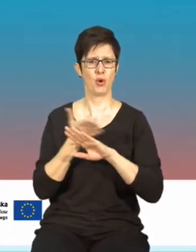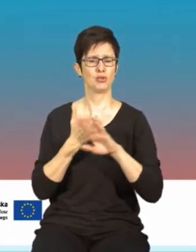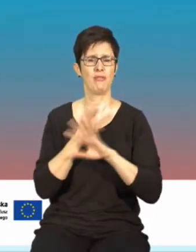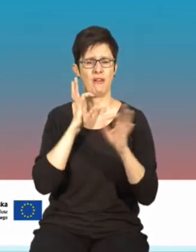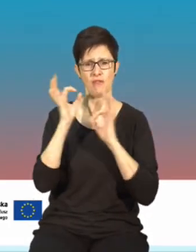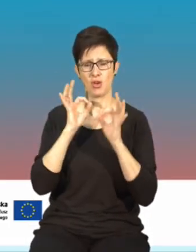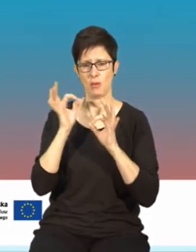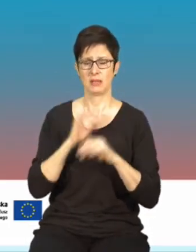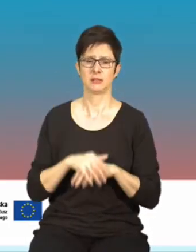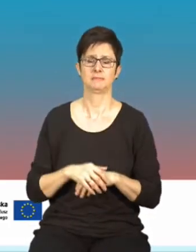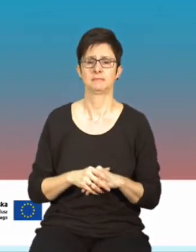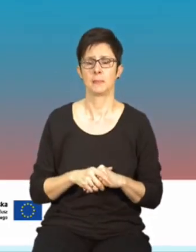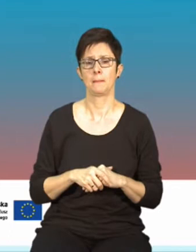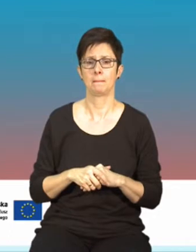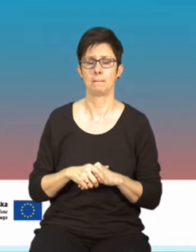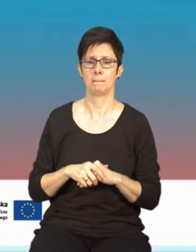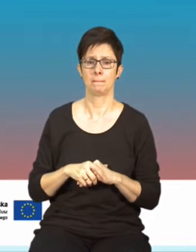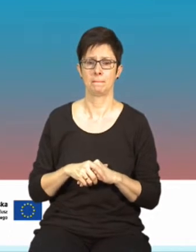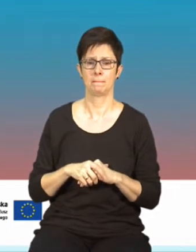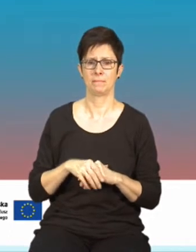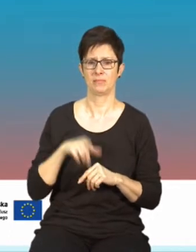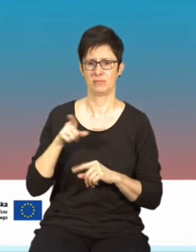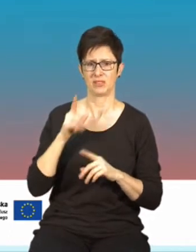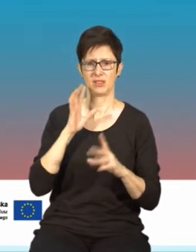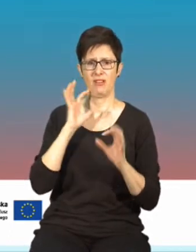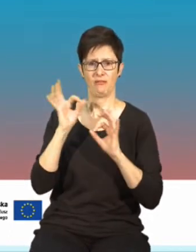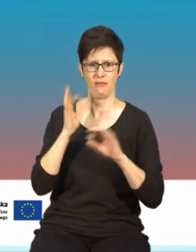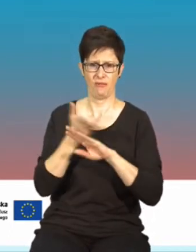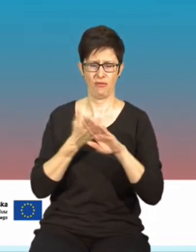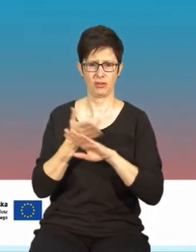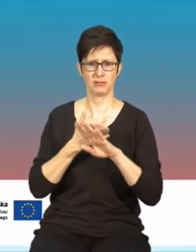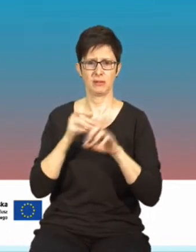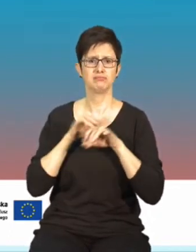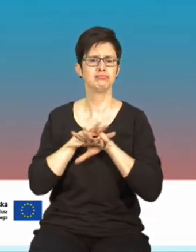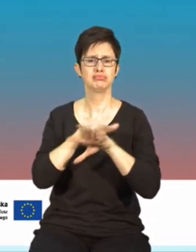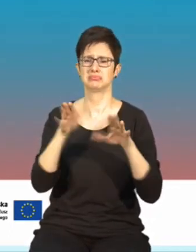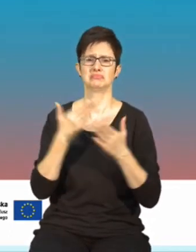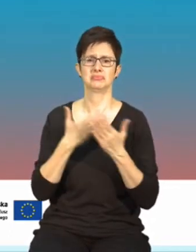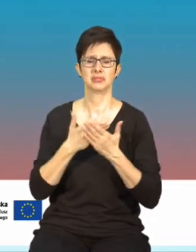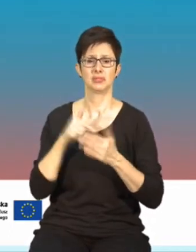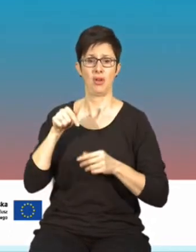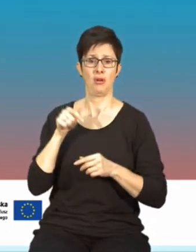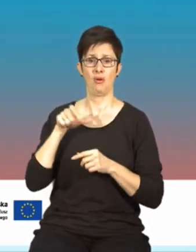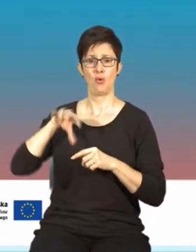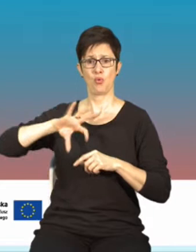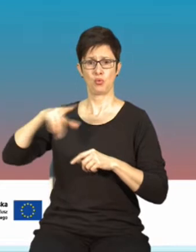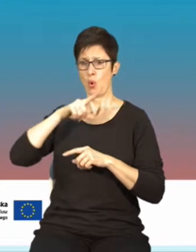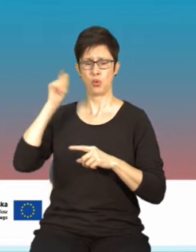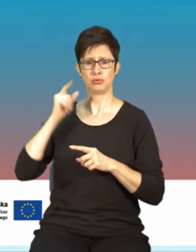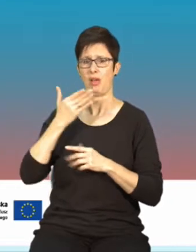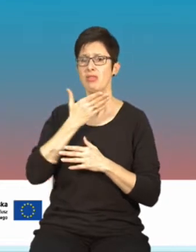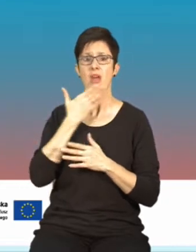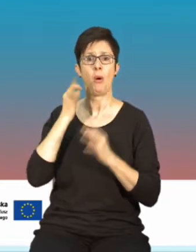zarówno te fake newsy, które są rozpowszechniane w wyniku niewiedzy, jak i celowa